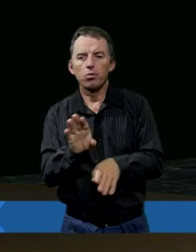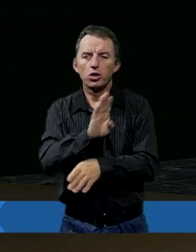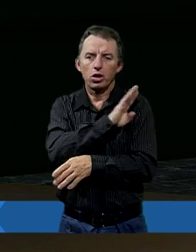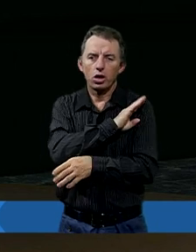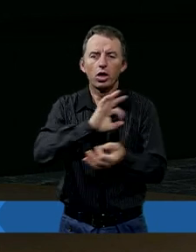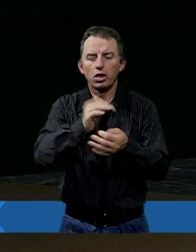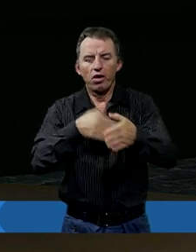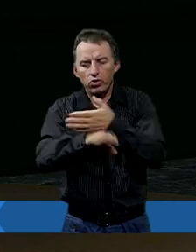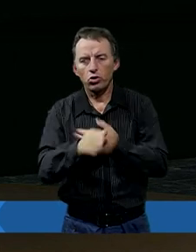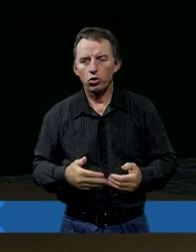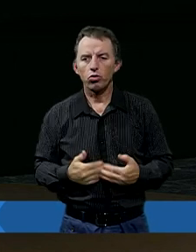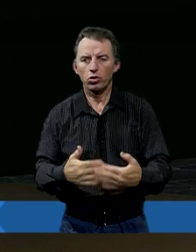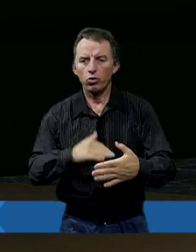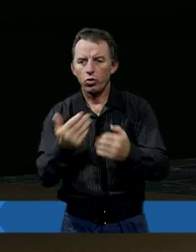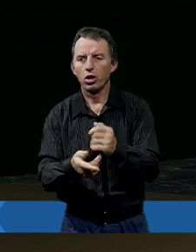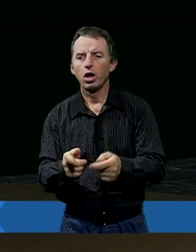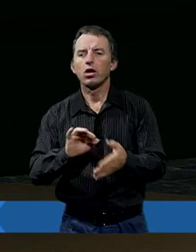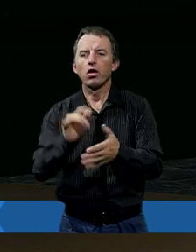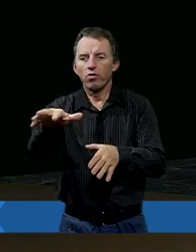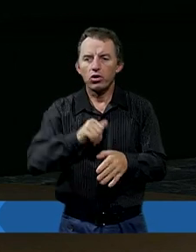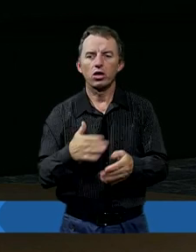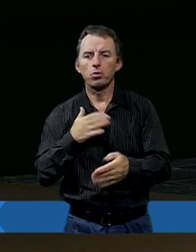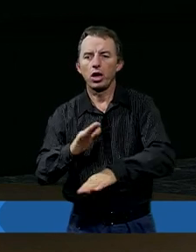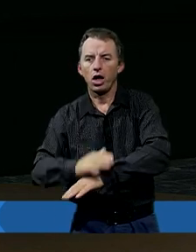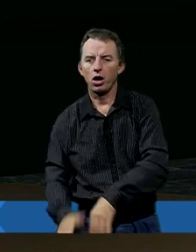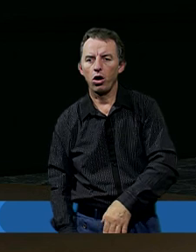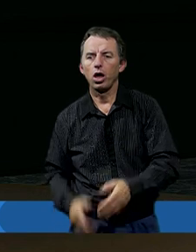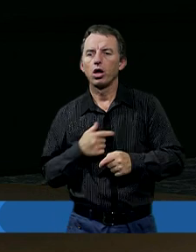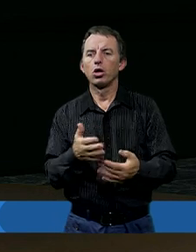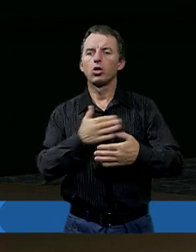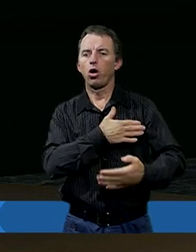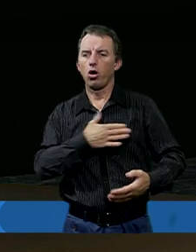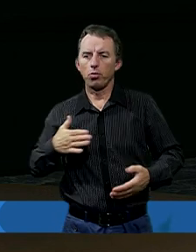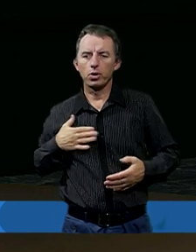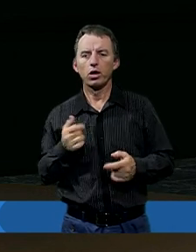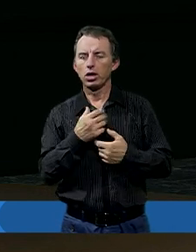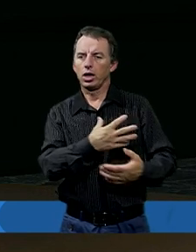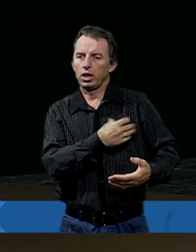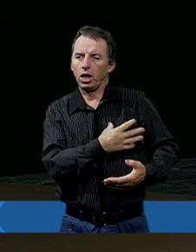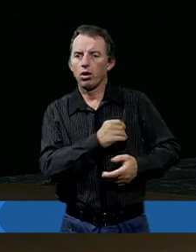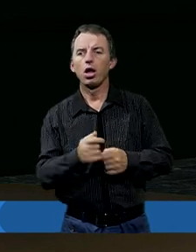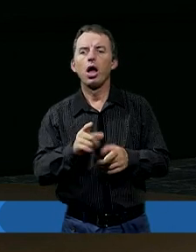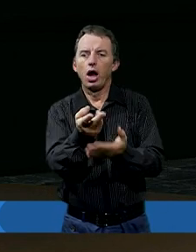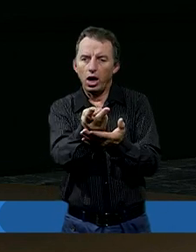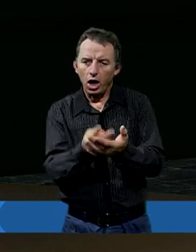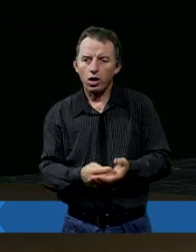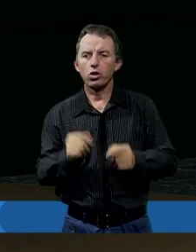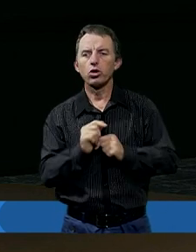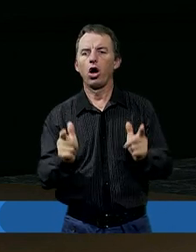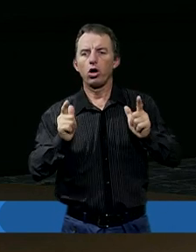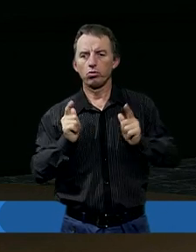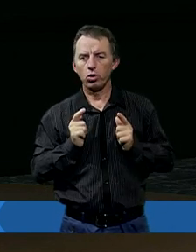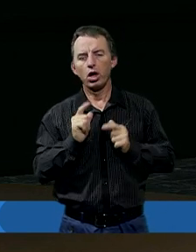zginąłem, gdy wyszedłem z łona? Czemu wzięto mnie na kolana? Czemu do piersi, aby mnie ssał? Leżałbym teraz i